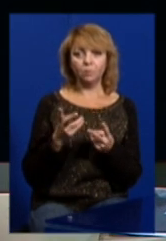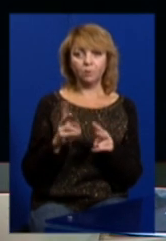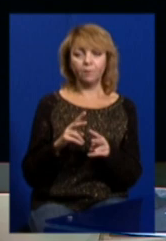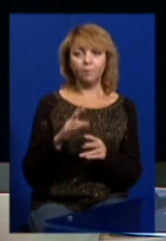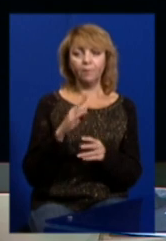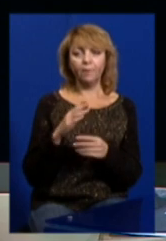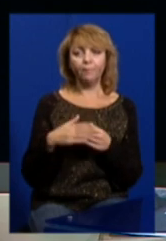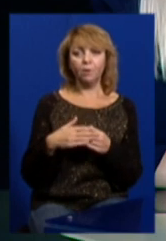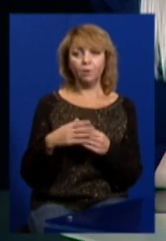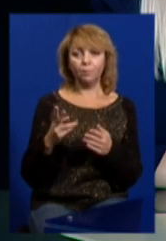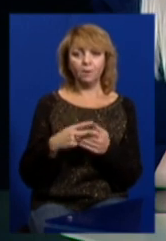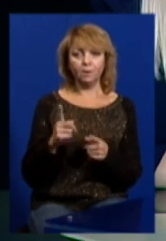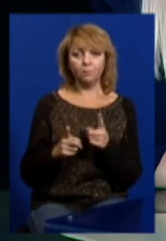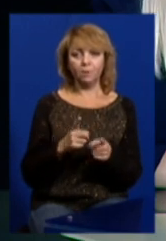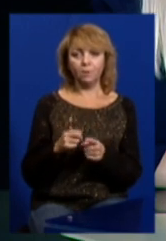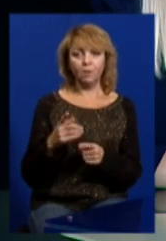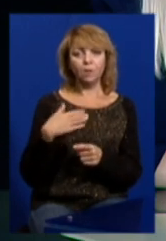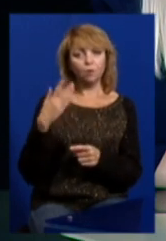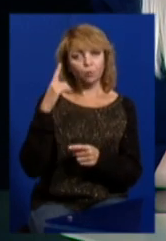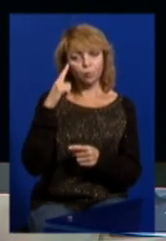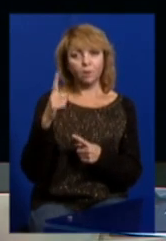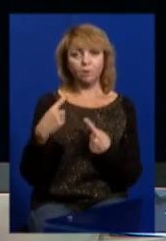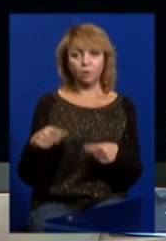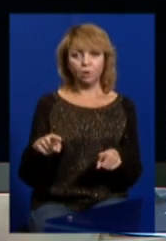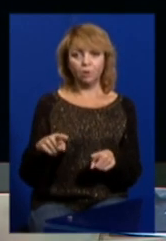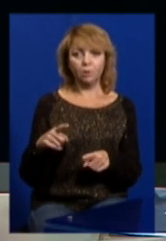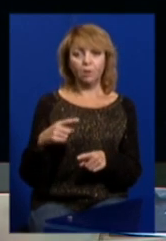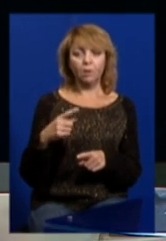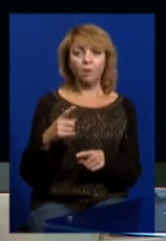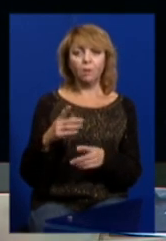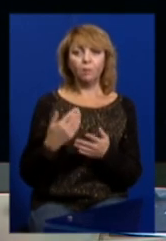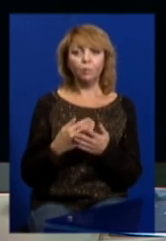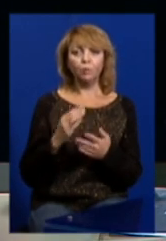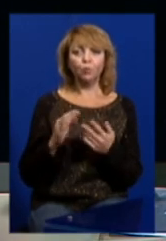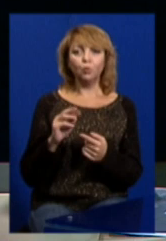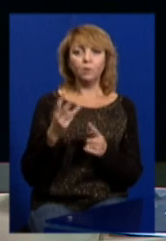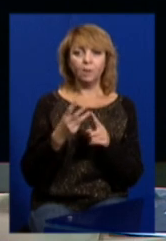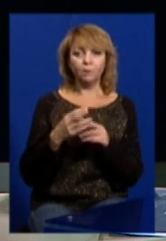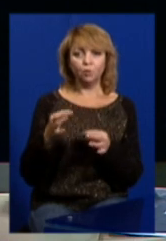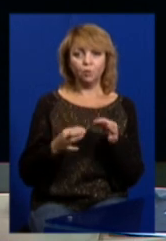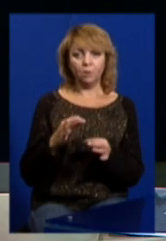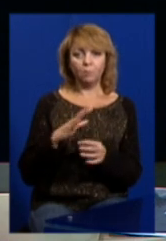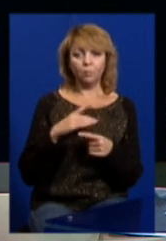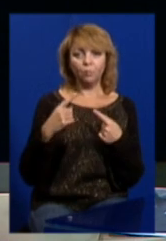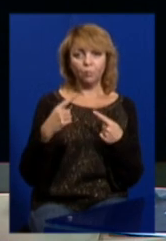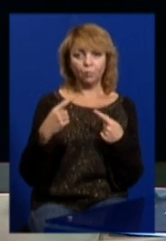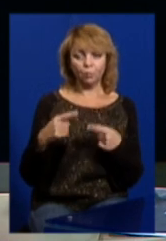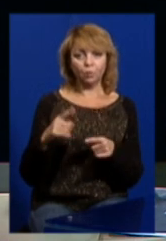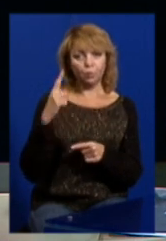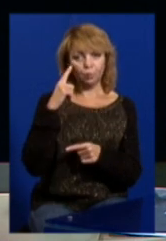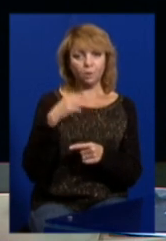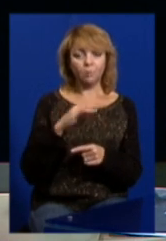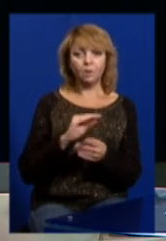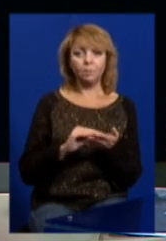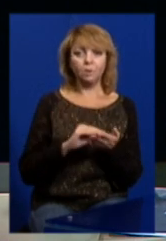вирок. Ваша думка інша? Наша думка інша. Якщо б у третього судді була інша думка, я б написав окрему думку.